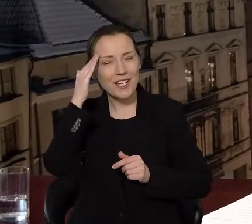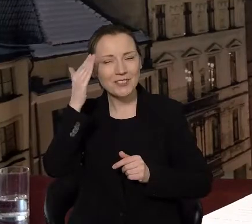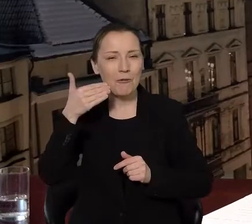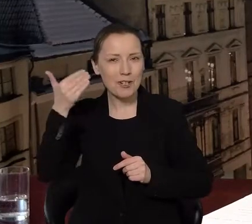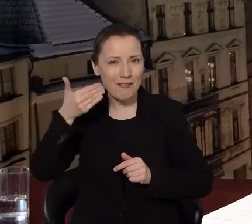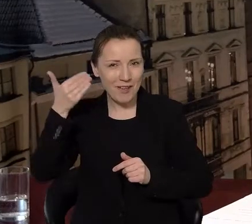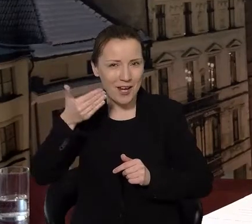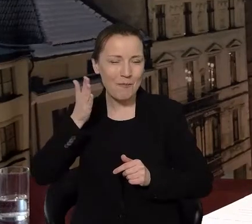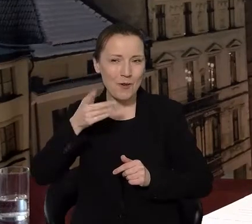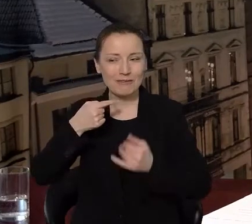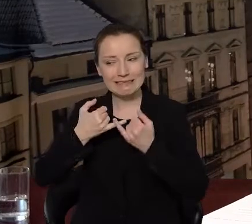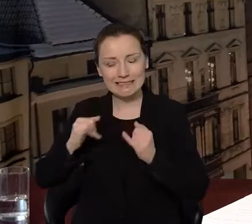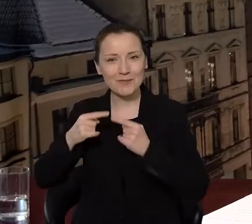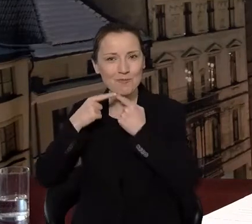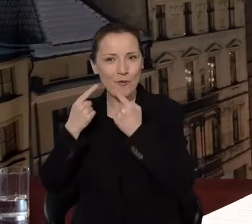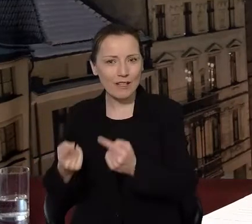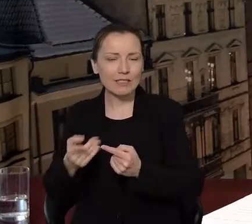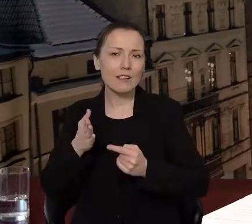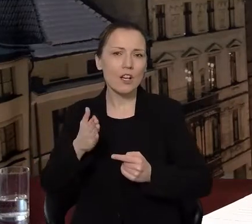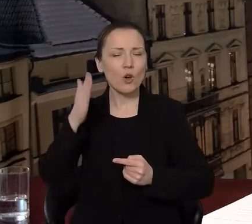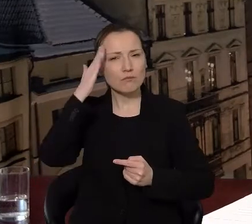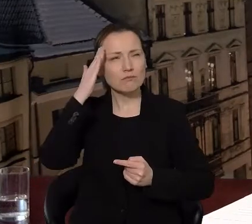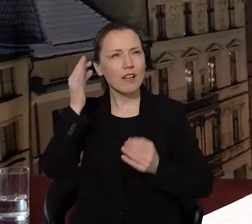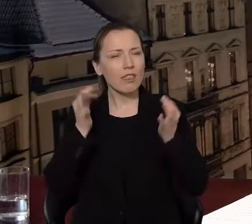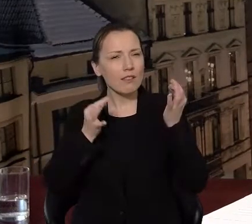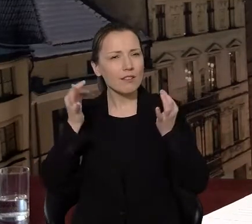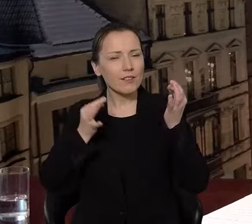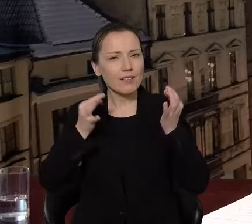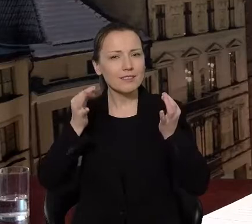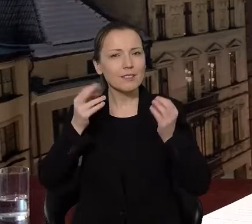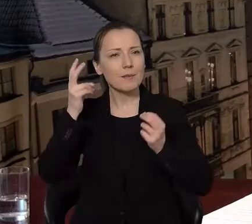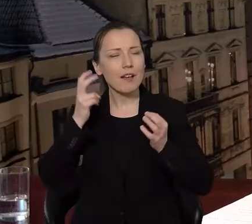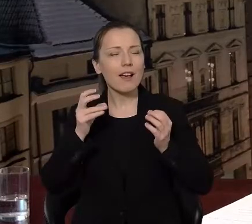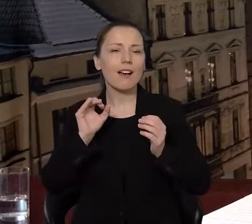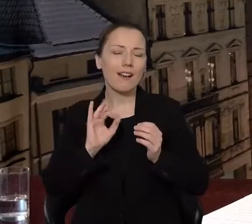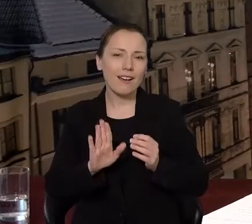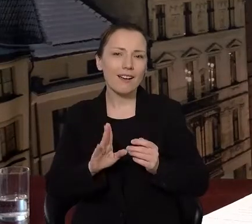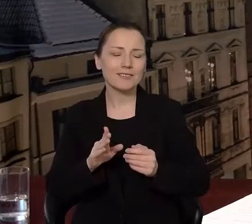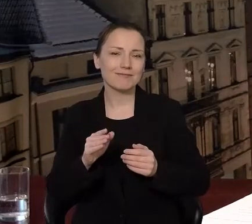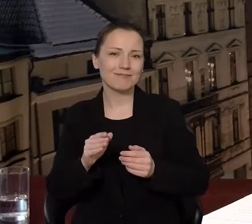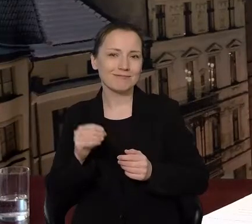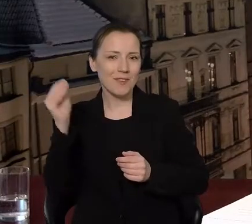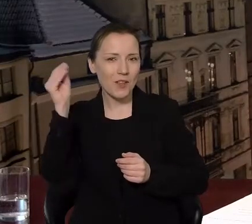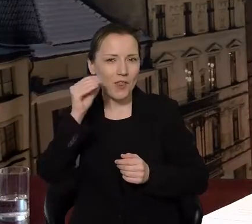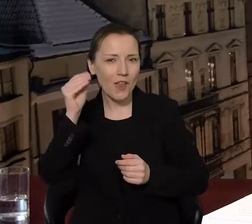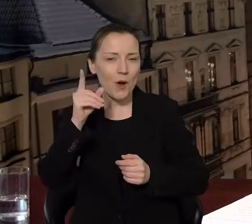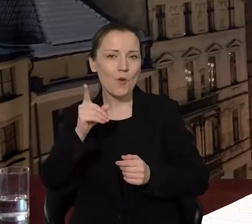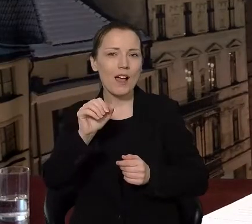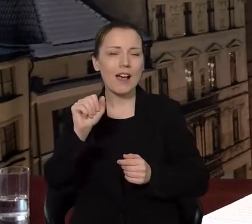referatu. My najczęściej kojarzymy Mikołaja Kopernika z naszą ukochaną dyscypliną nauki, jaką jest